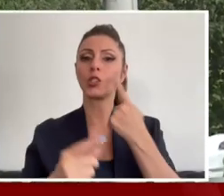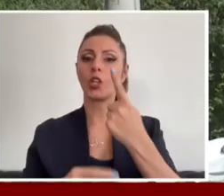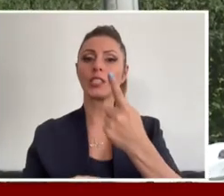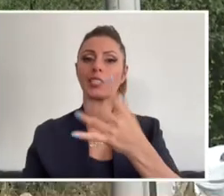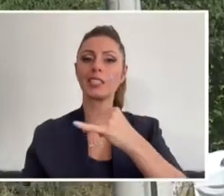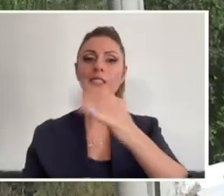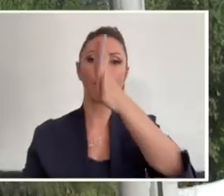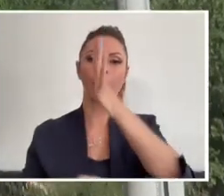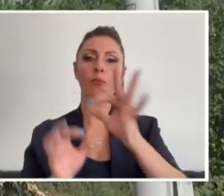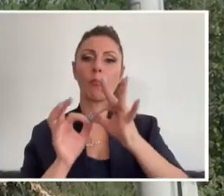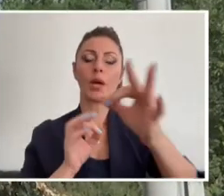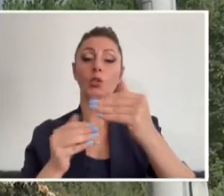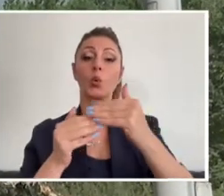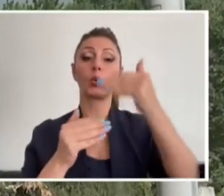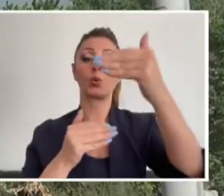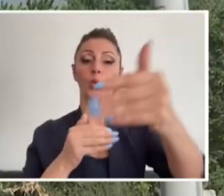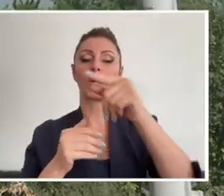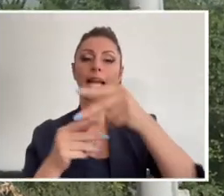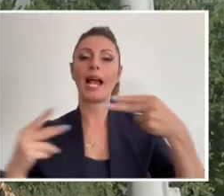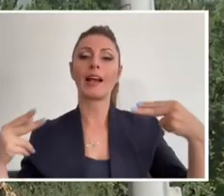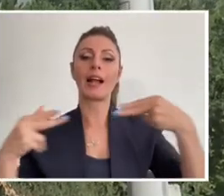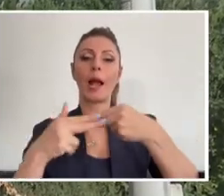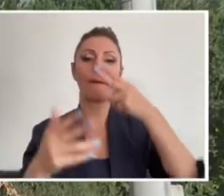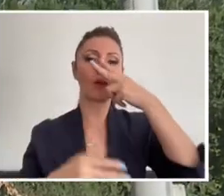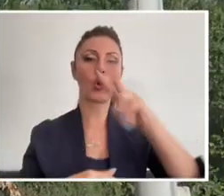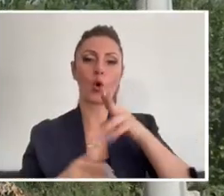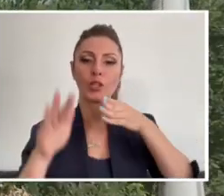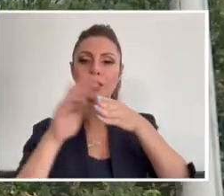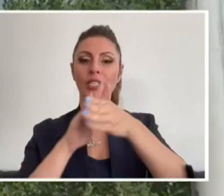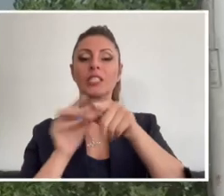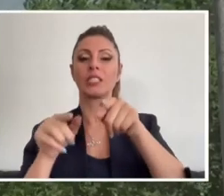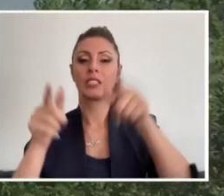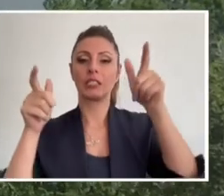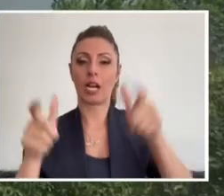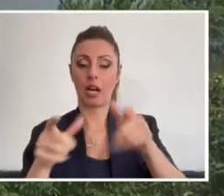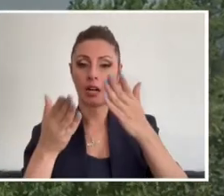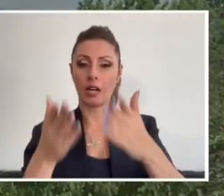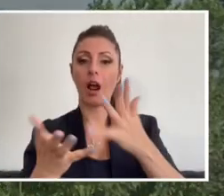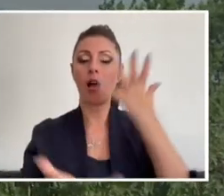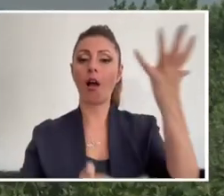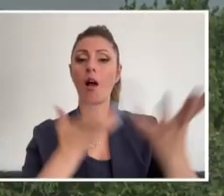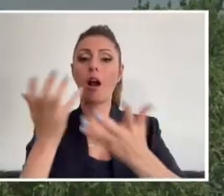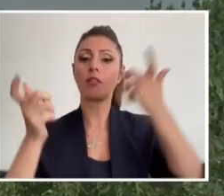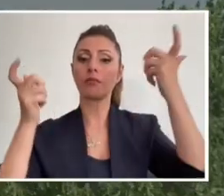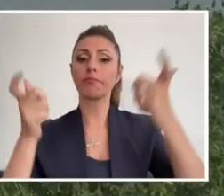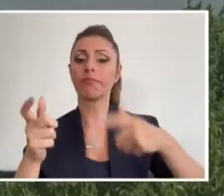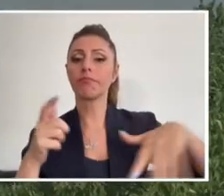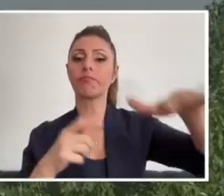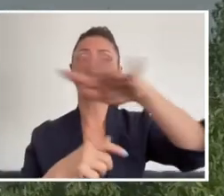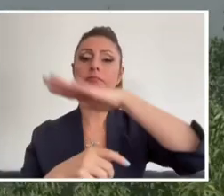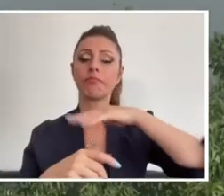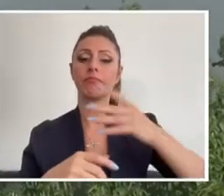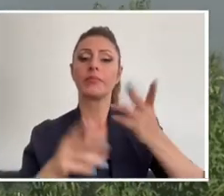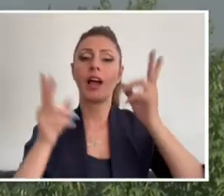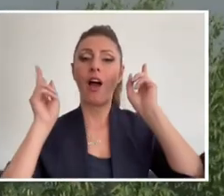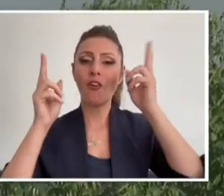metre yukarıdaydık. Kemel Köyü'nün giriş noktasıydı. Orası alevlere teslim olan nokta. Birçok ahır, yine